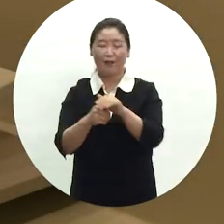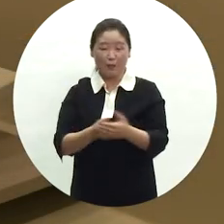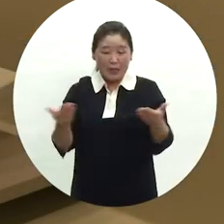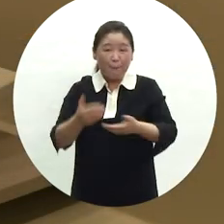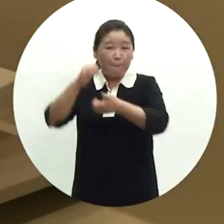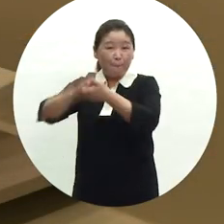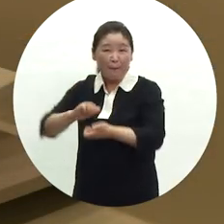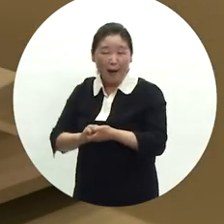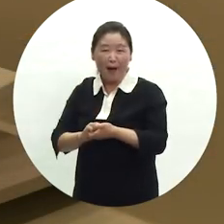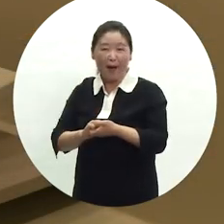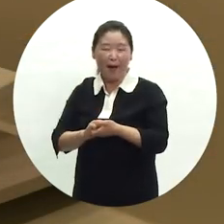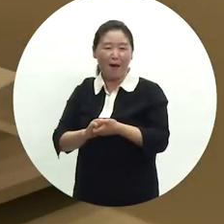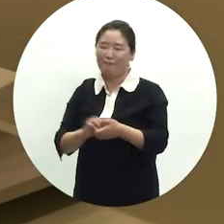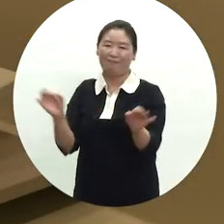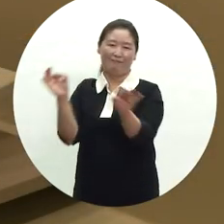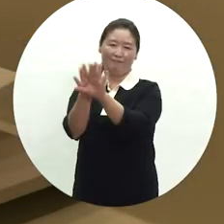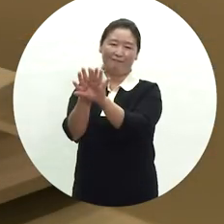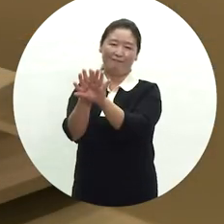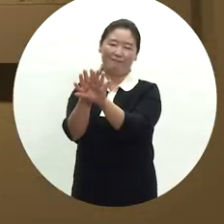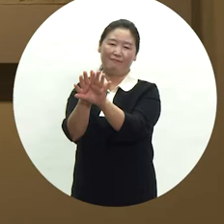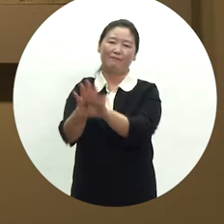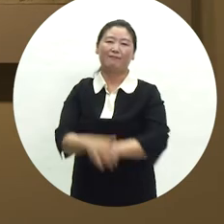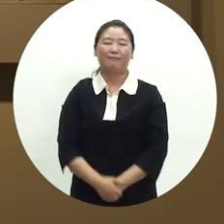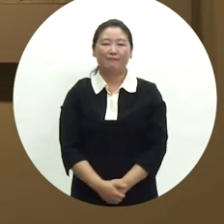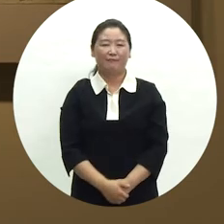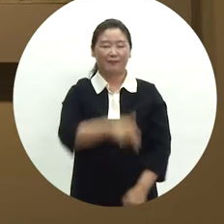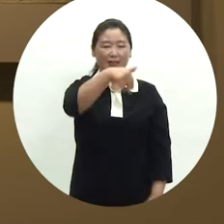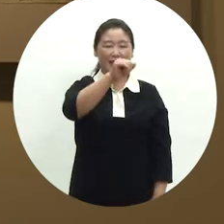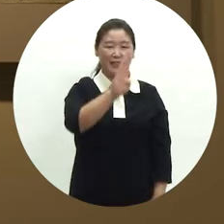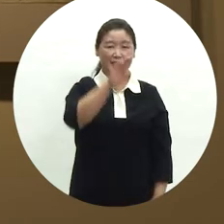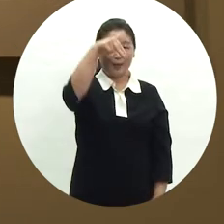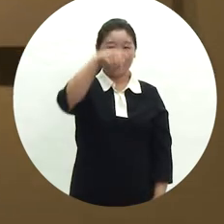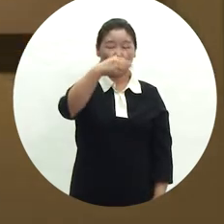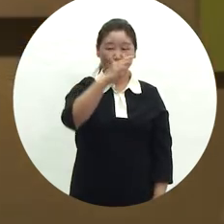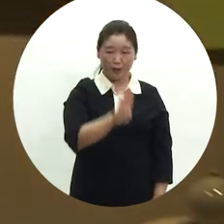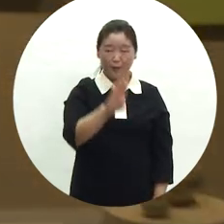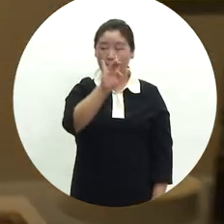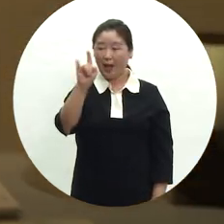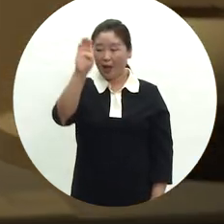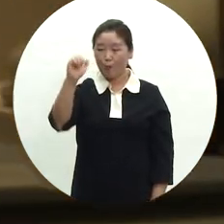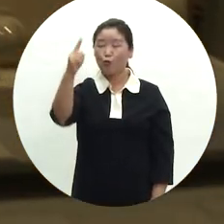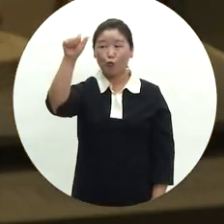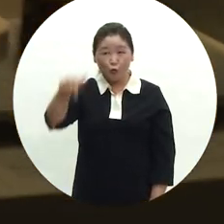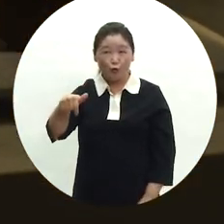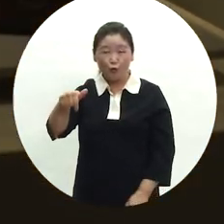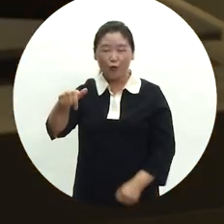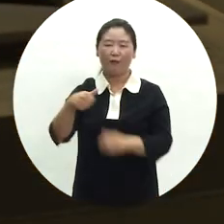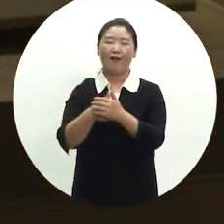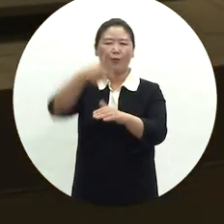같은 구분은 점차 없어지게 됩니다. 집주릅, 매분구 등 형식은 변하였어도